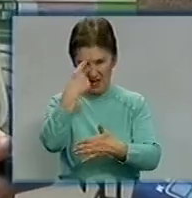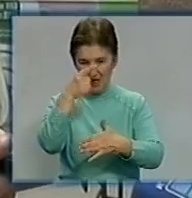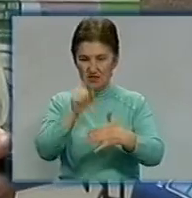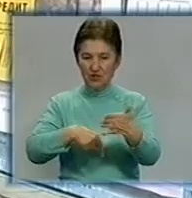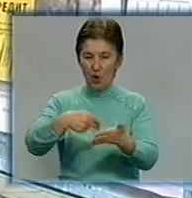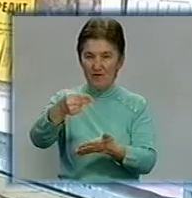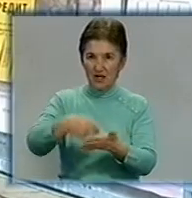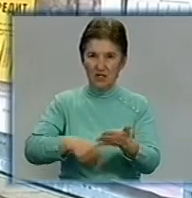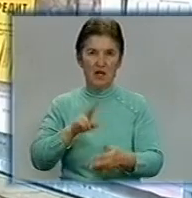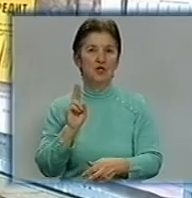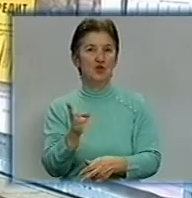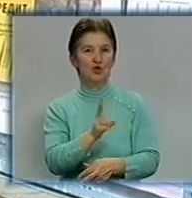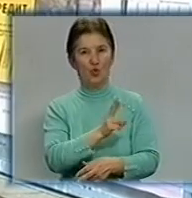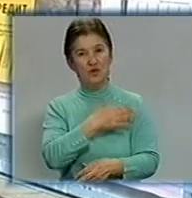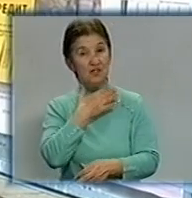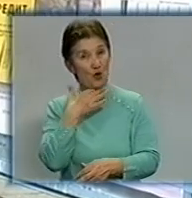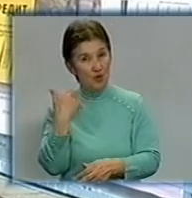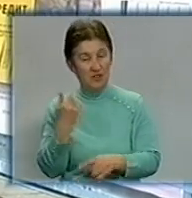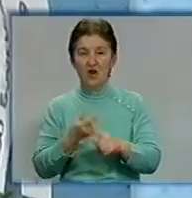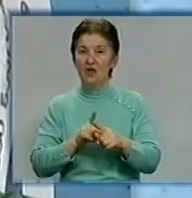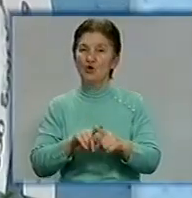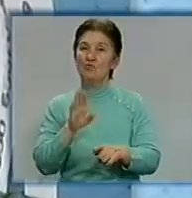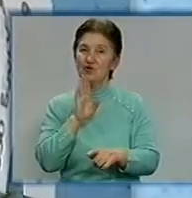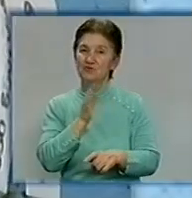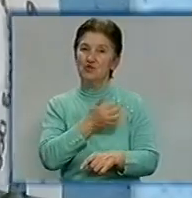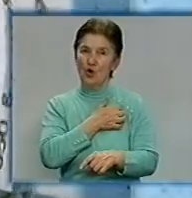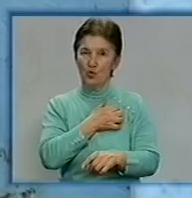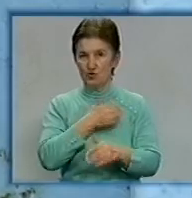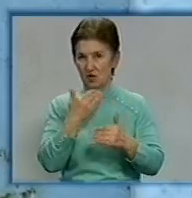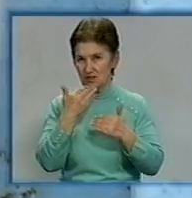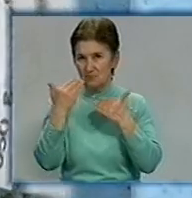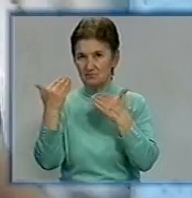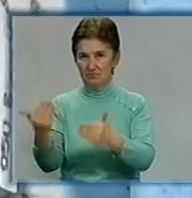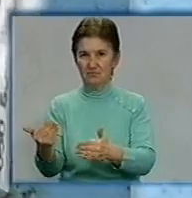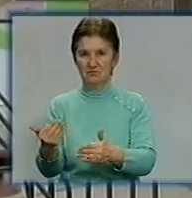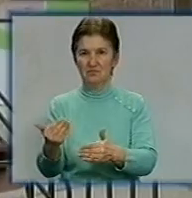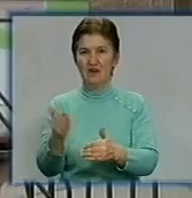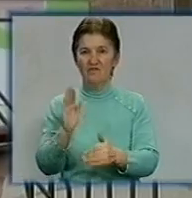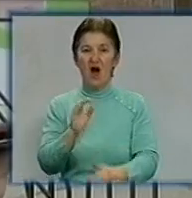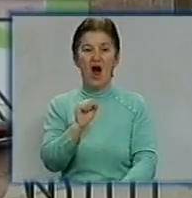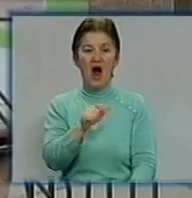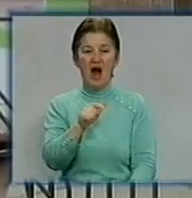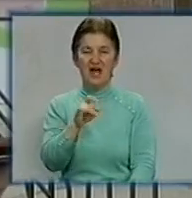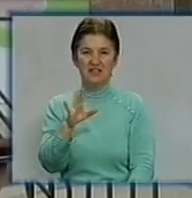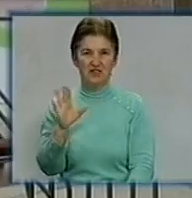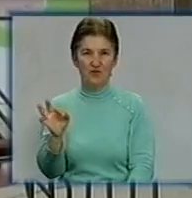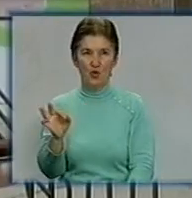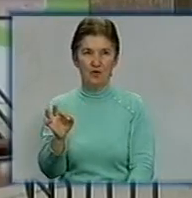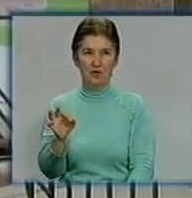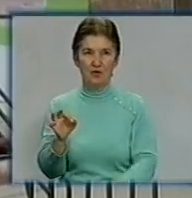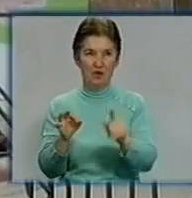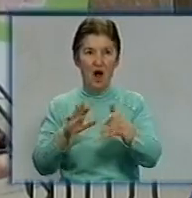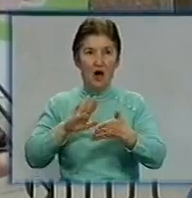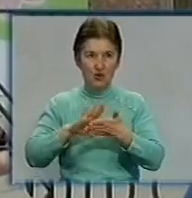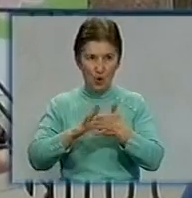нотаріуса поки що ніхто не захотів. Тому дівчина збирається звертатися за допомогою до ріалторських агенцій. Скажіть, будь ласка, а договір